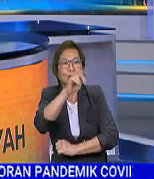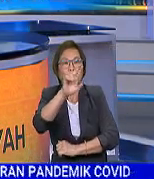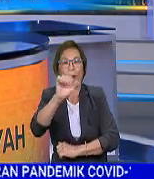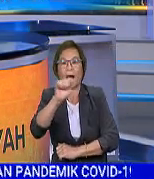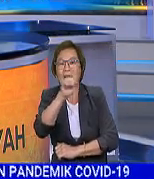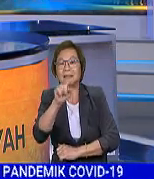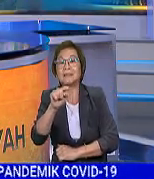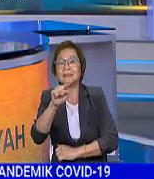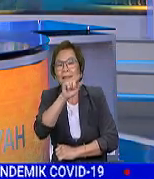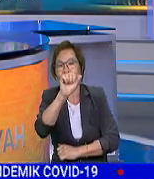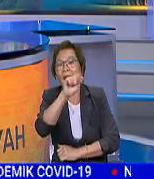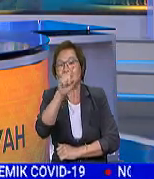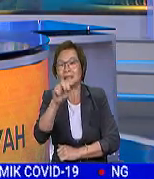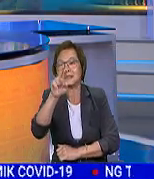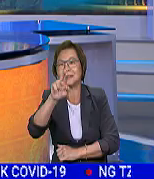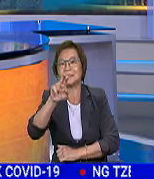Azirah Samsudin. Silakan.